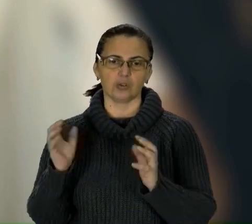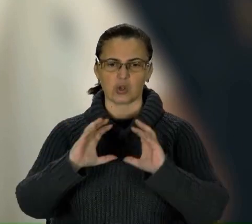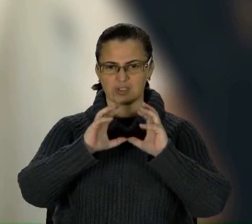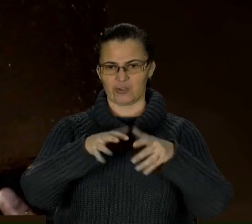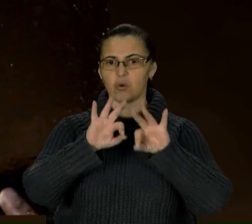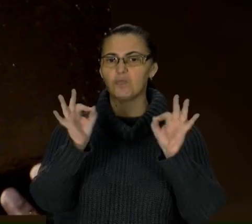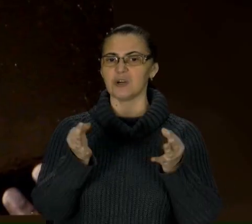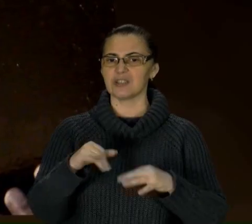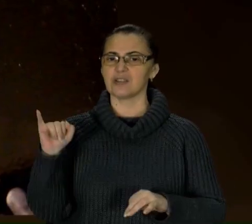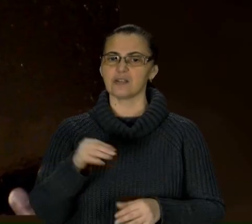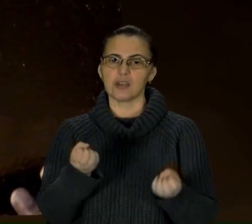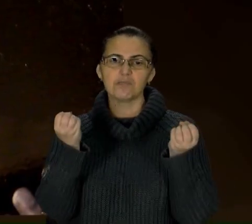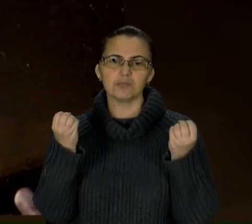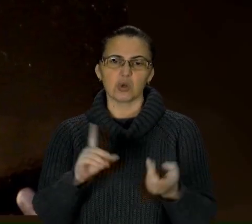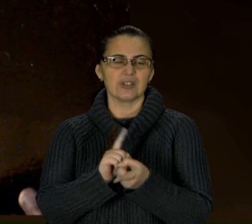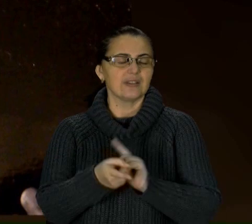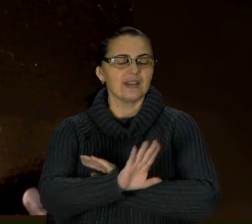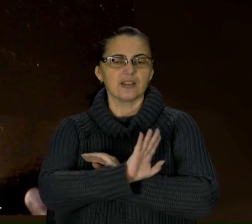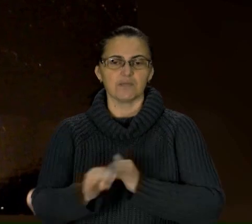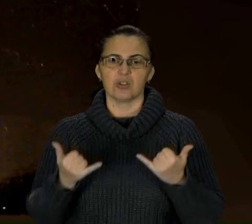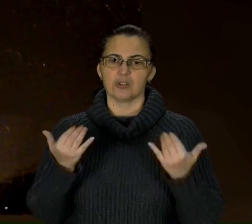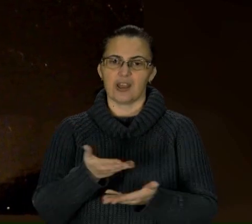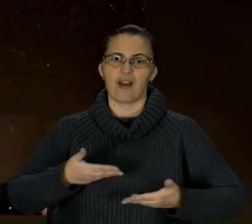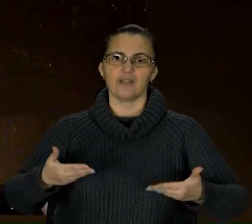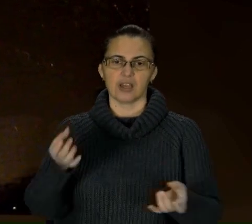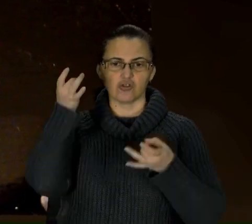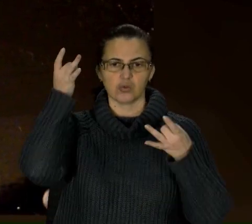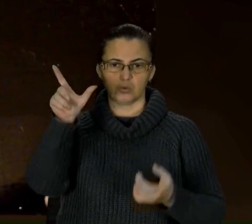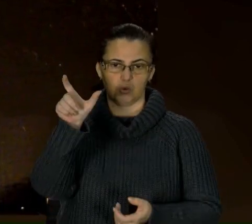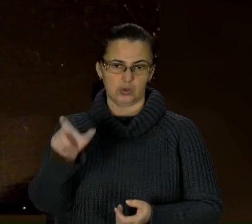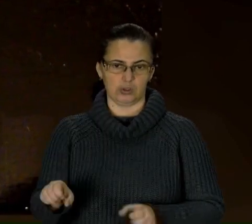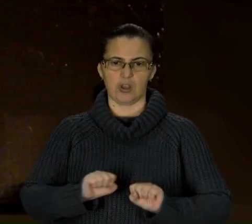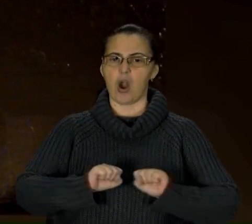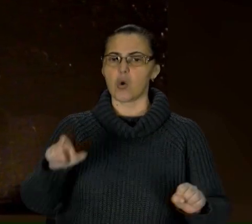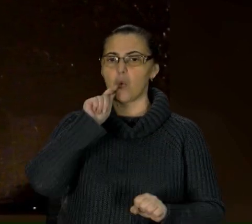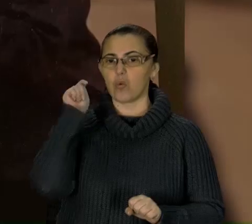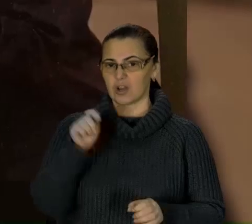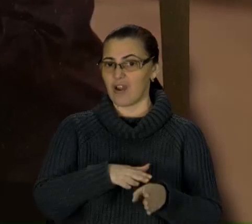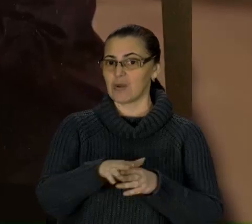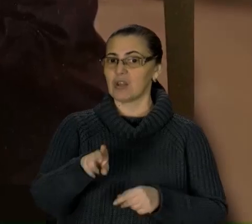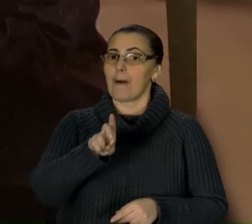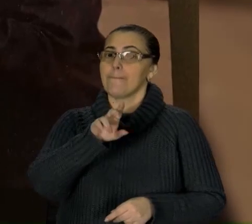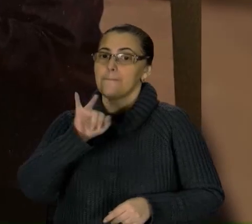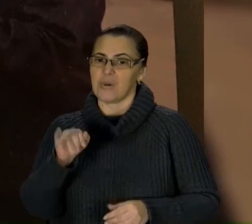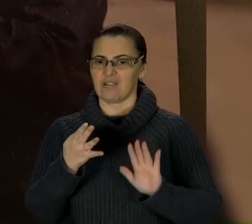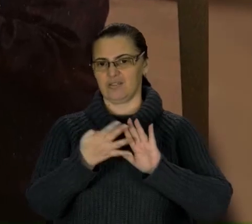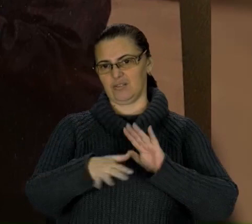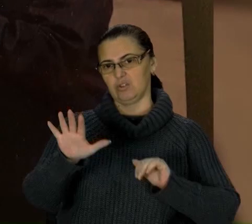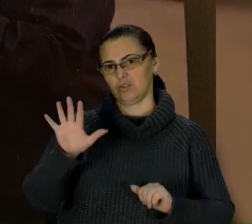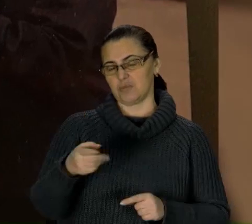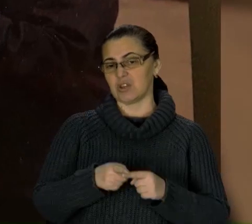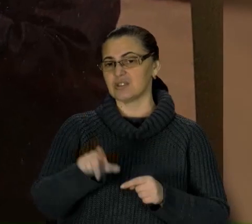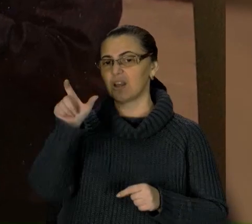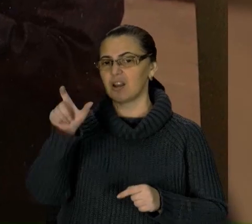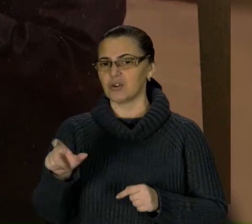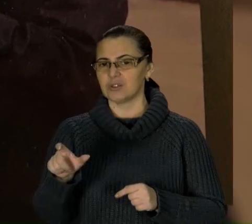мистецтва і просто незамінною для нашої культури людиною. Герої України виповнилося б 95. Ця людина